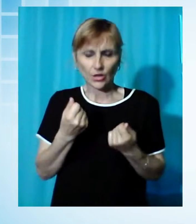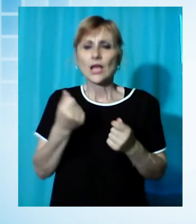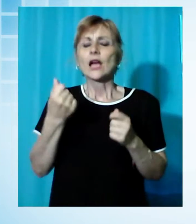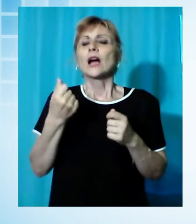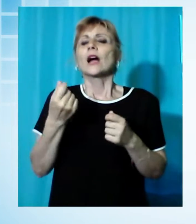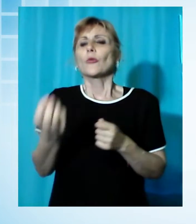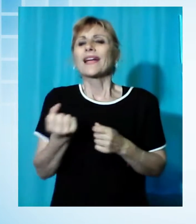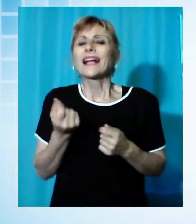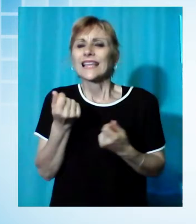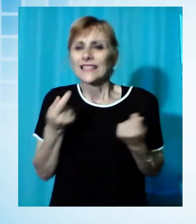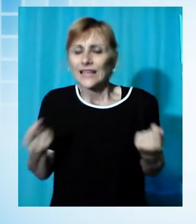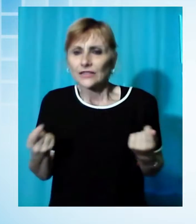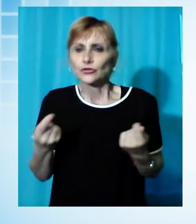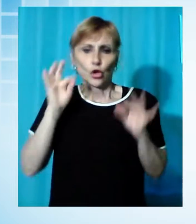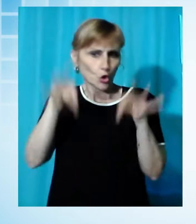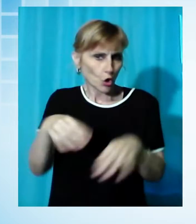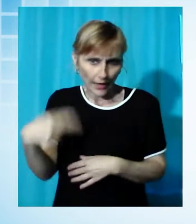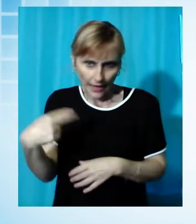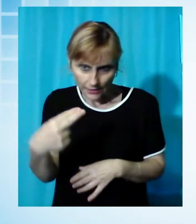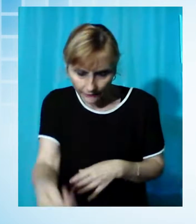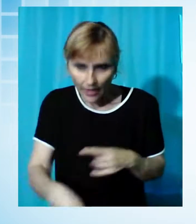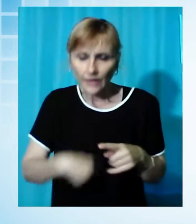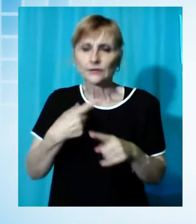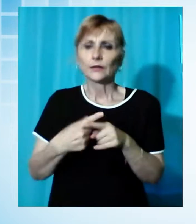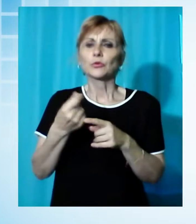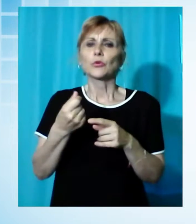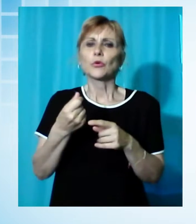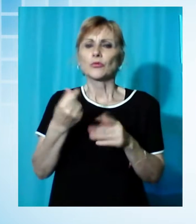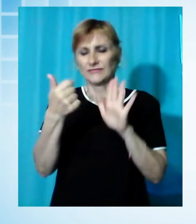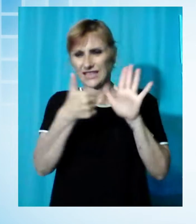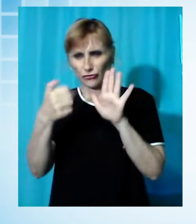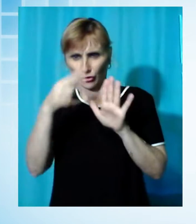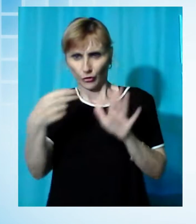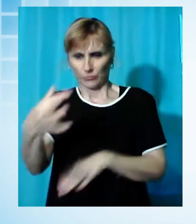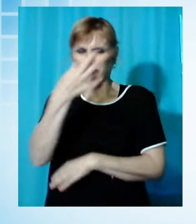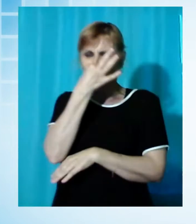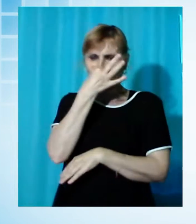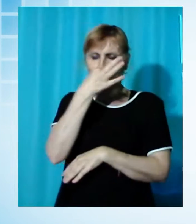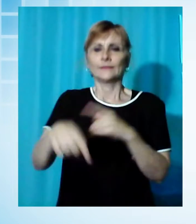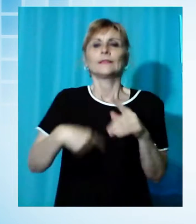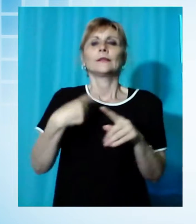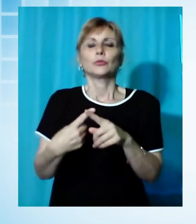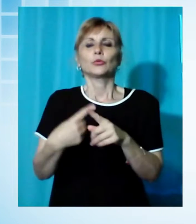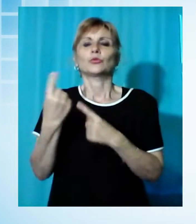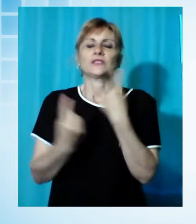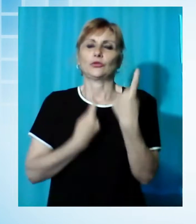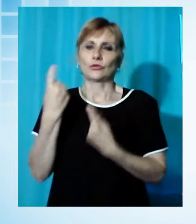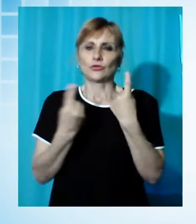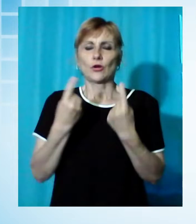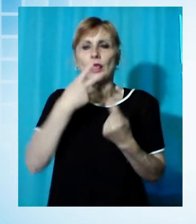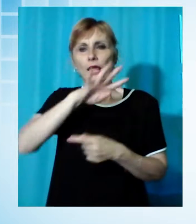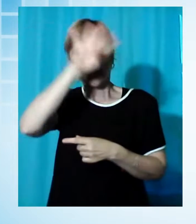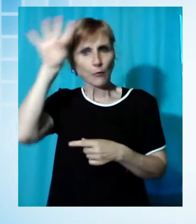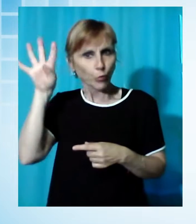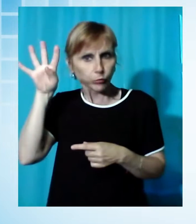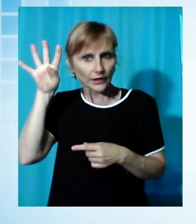miseria indecente e diciamo anche libertà, perché la Costituzione Repubblicana è stata pesantemente violata e noi diciamo